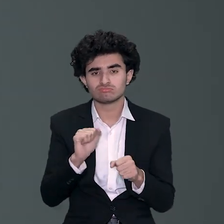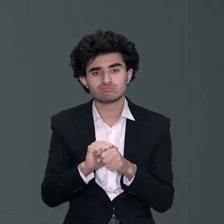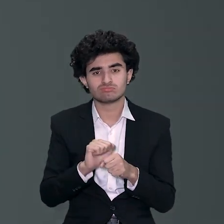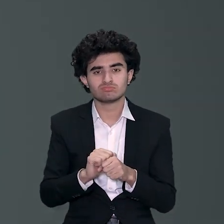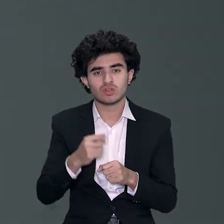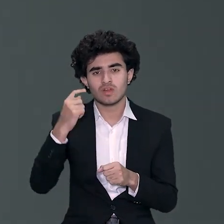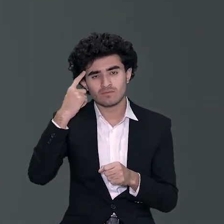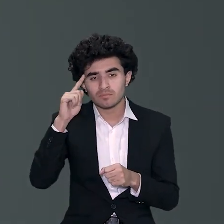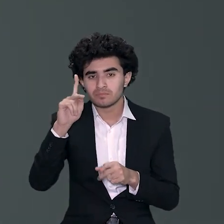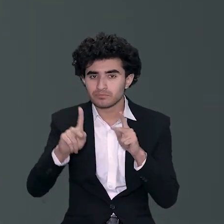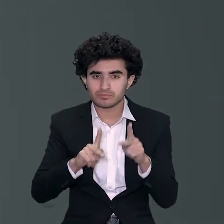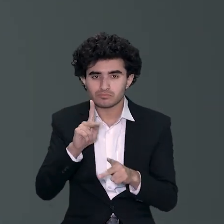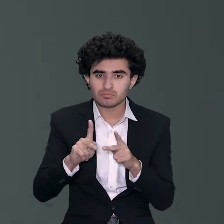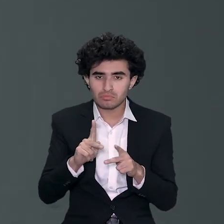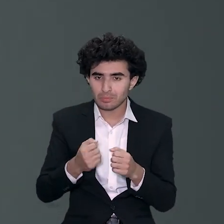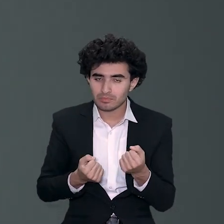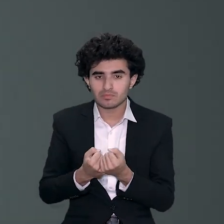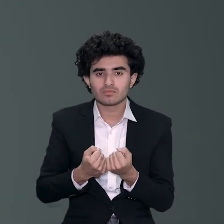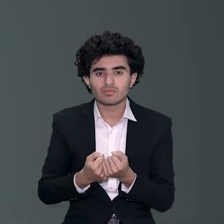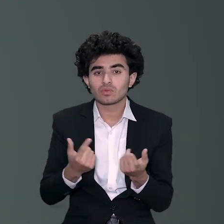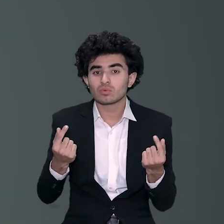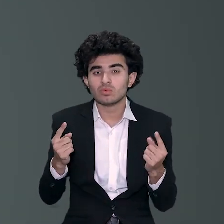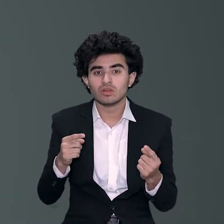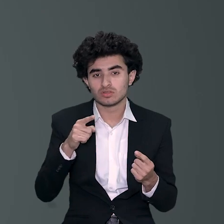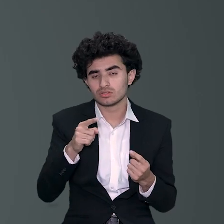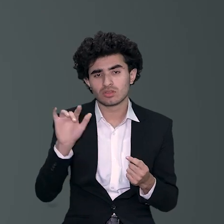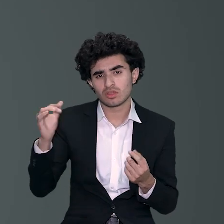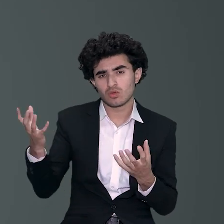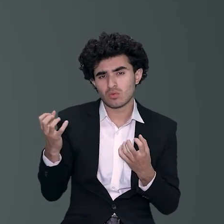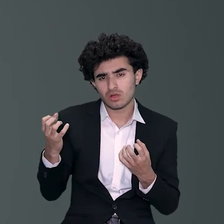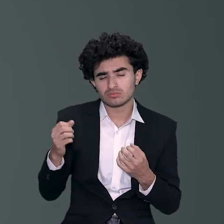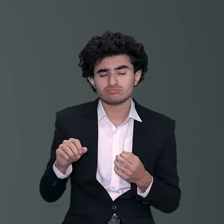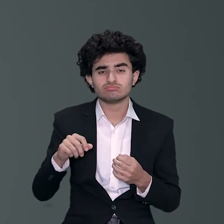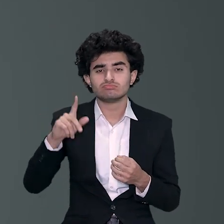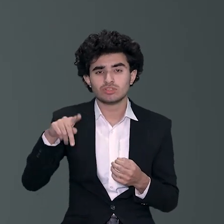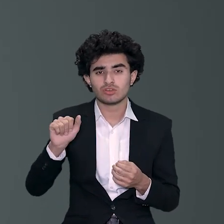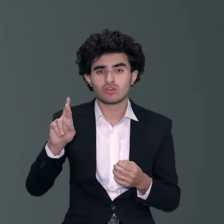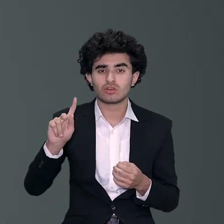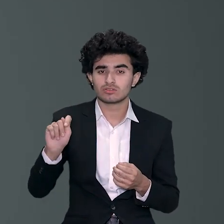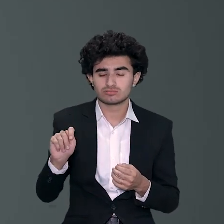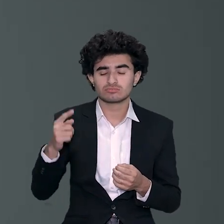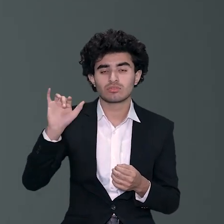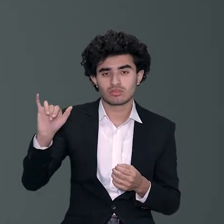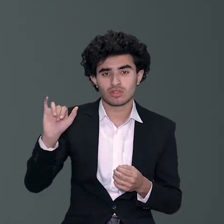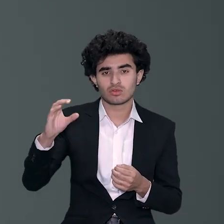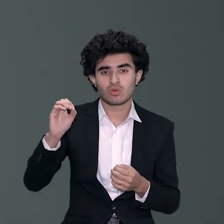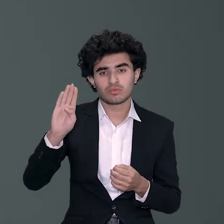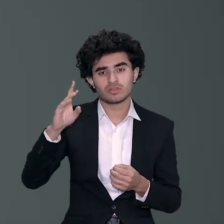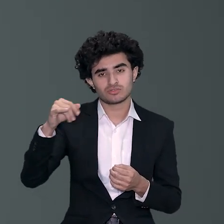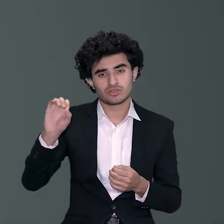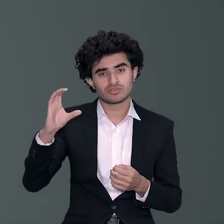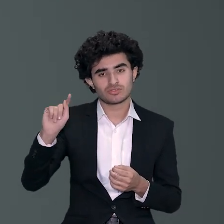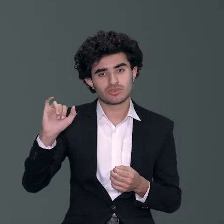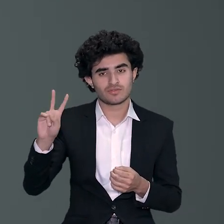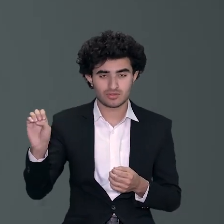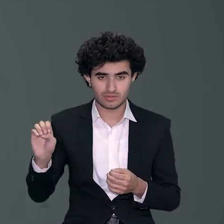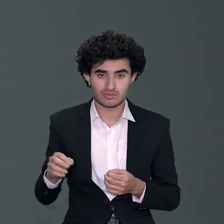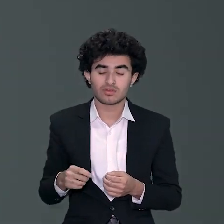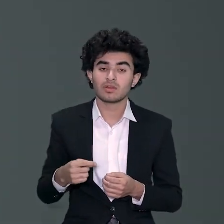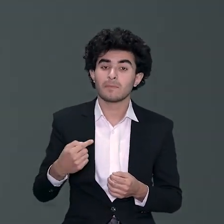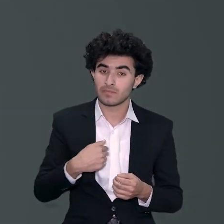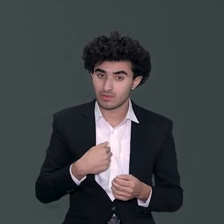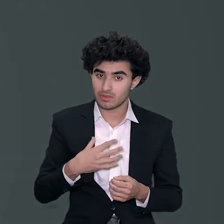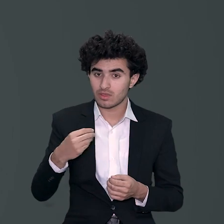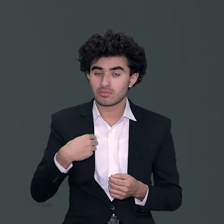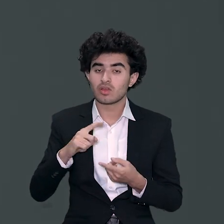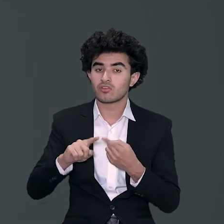دوست جو آپ کے ساتھ مل کے دنیا میں وہ چیزیں کرنا چاہ رہے ہیں اتنی بڑے بڑے objective ان کے زنگی کے بنے ہوئے کہ you just want to be